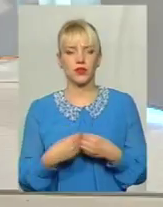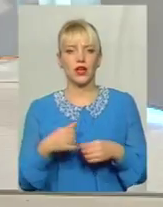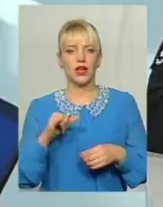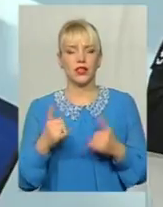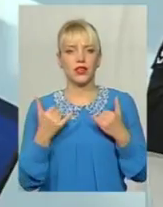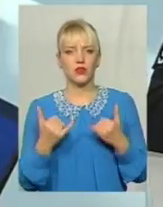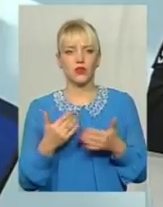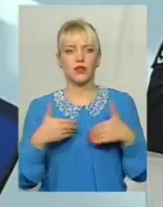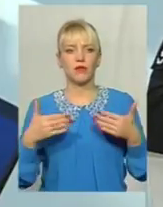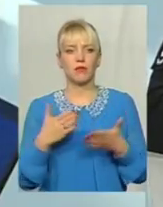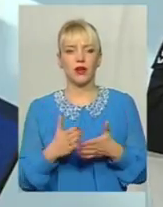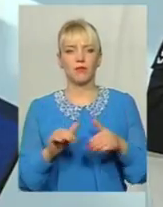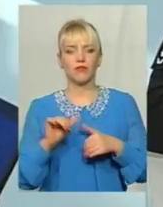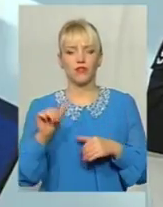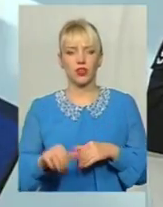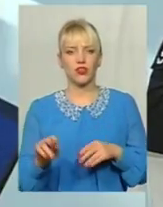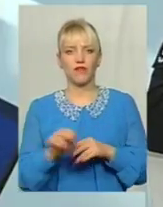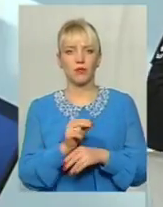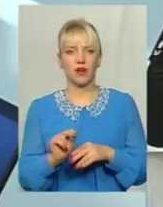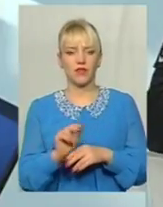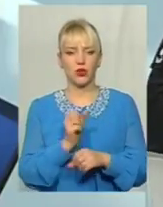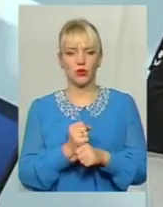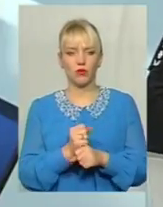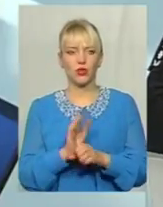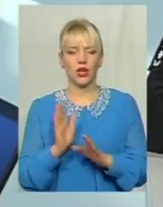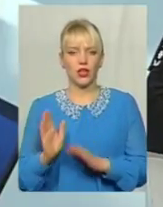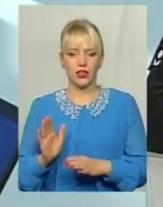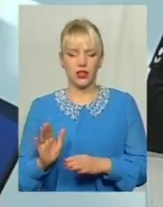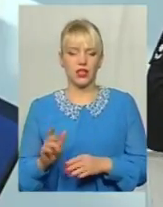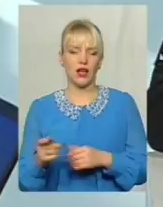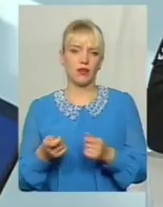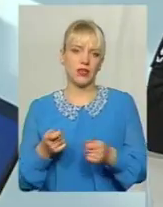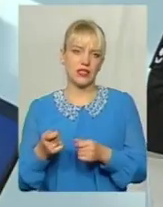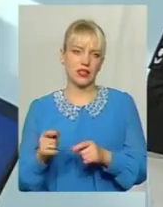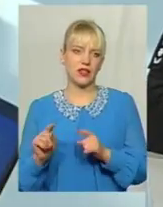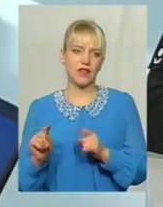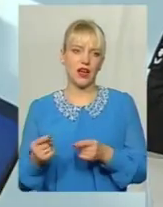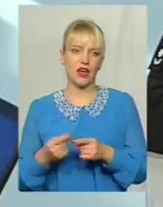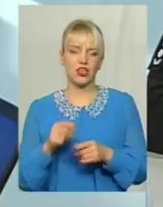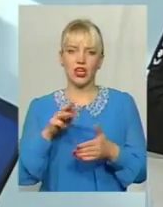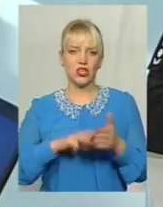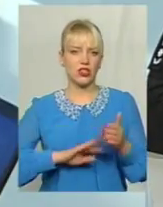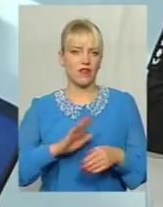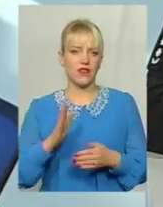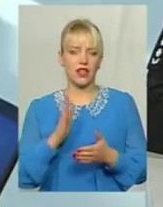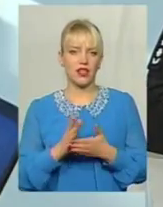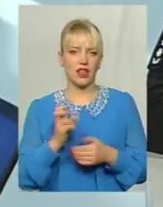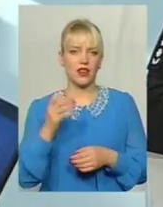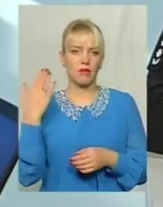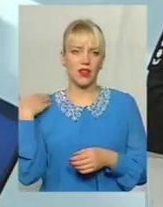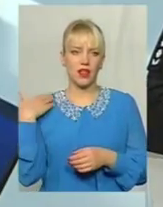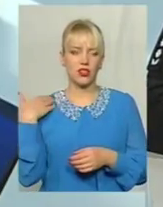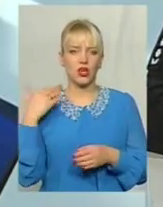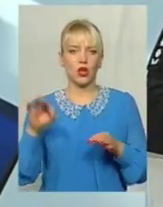на сьогодні ми маємо виключно виправні роботи та виключно адміністративний арешт Тобто штраф не лягає на плечі дружини